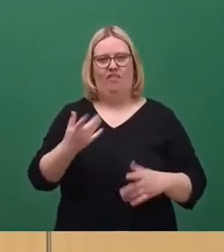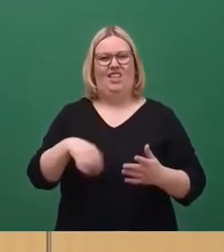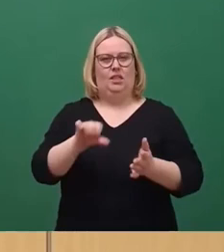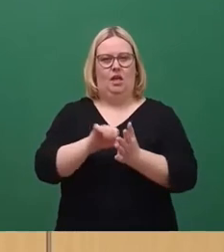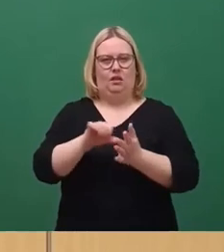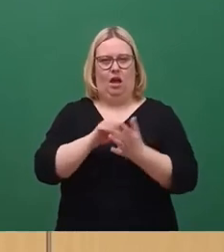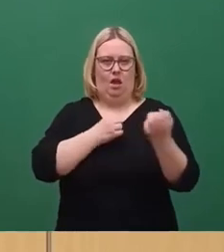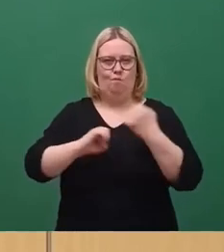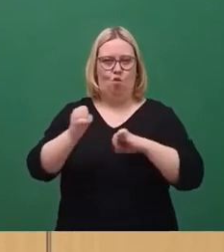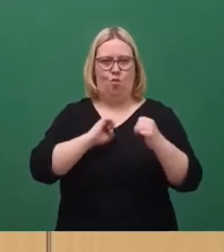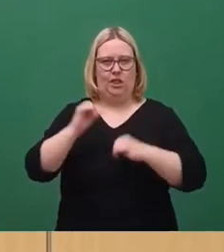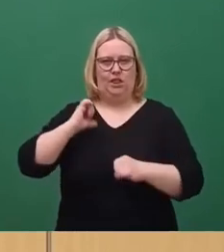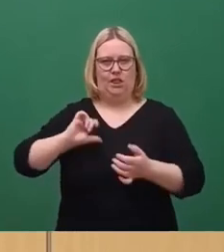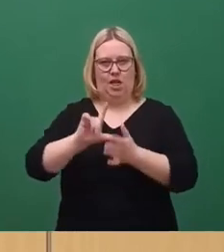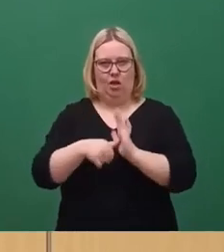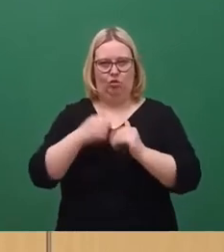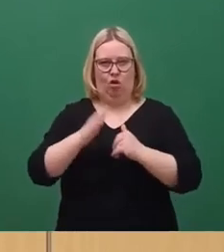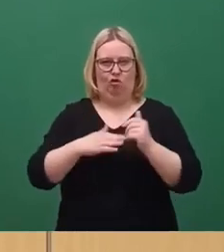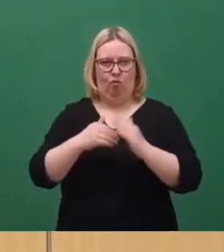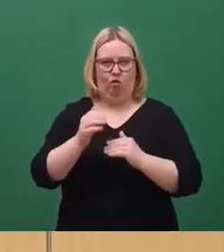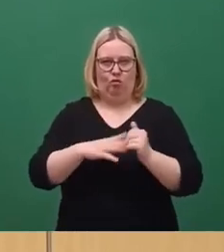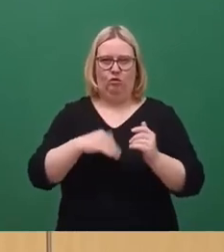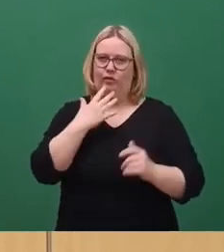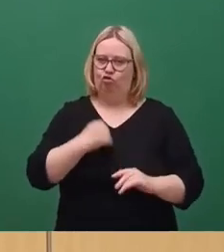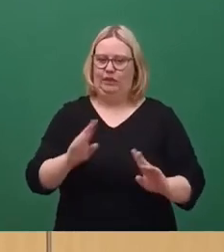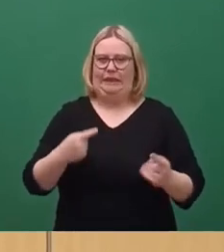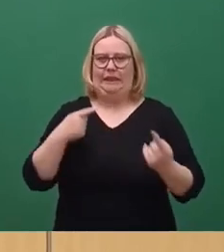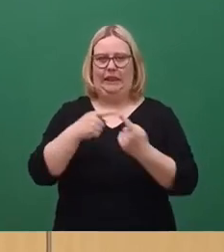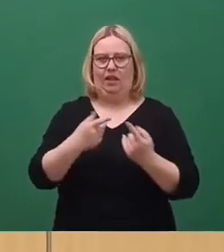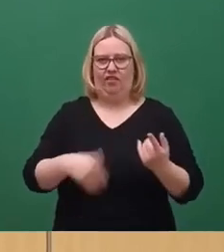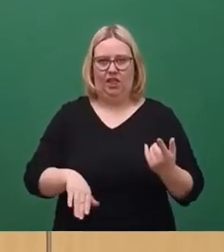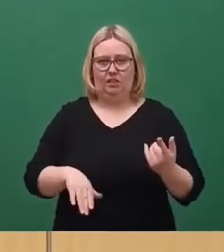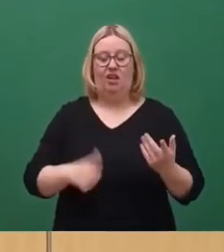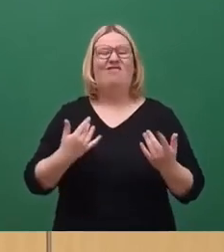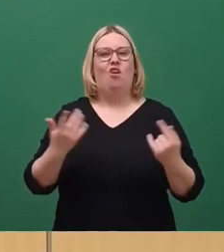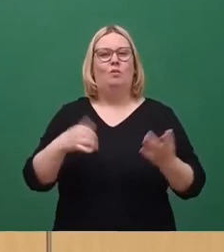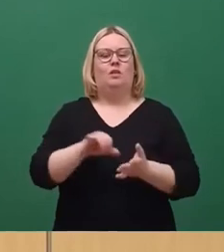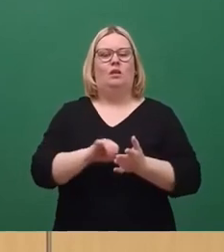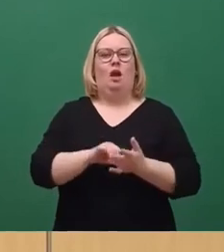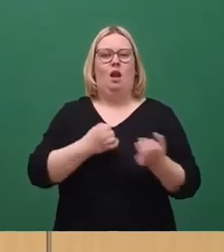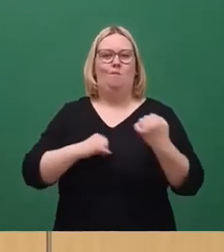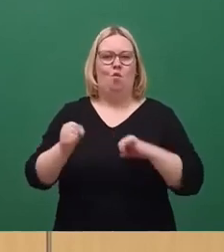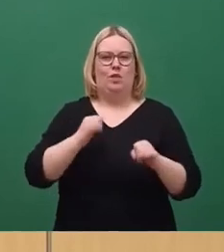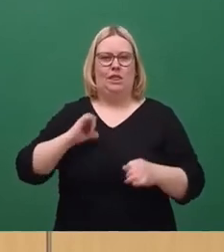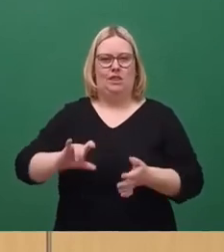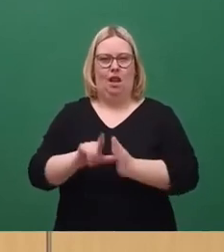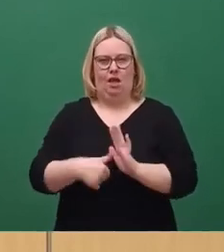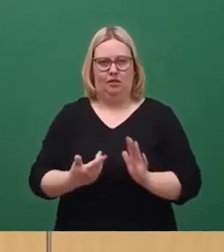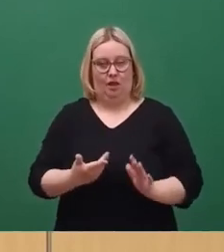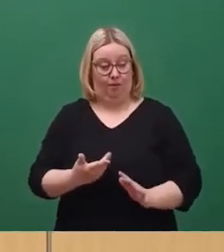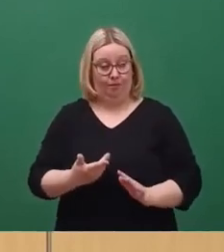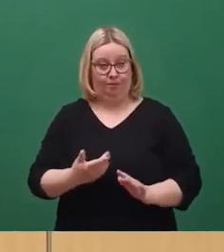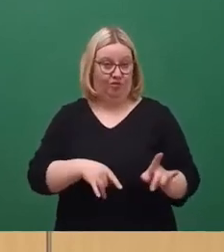Mobilitätsdienstleisterin in Dresden machen wollen. Warum zentrale Mobilitätsdienstleisterin, Herr Blöthner von der FDP?